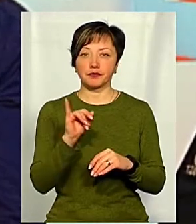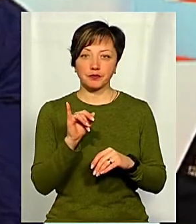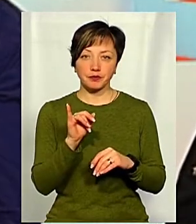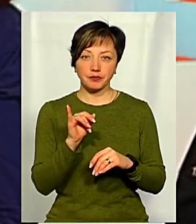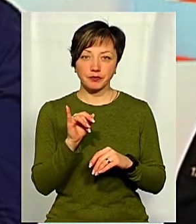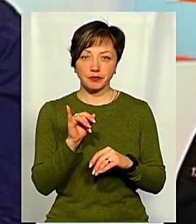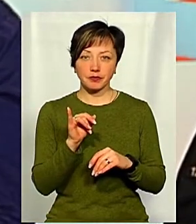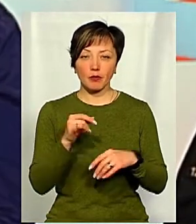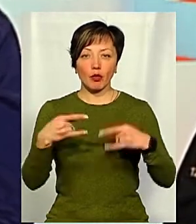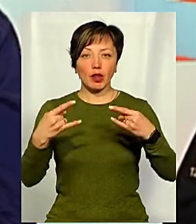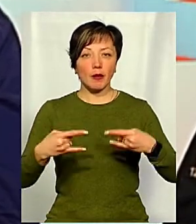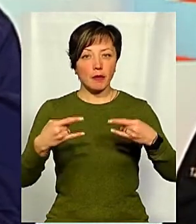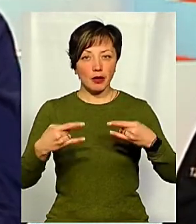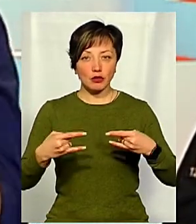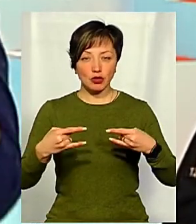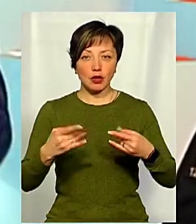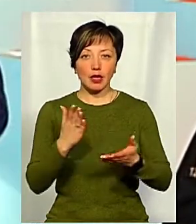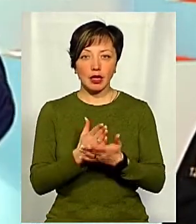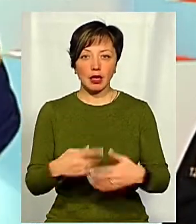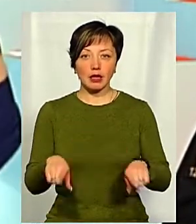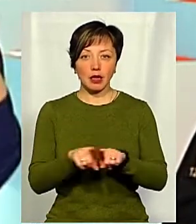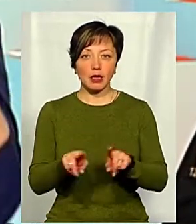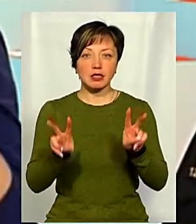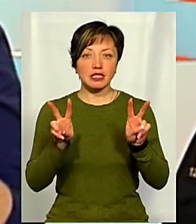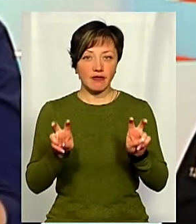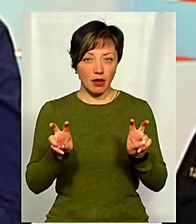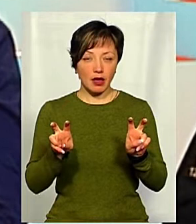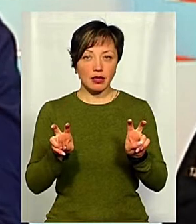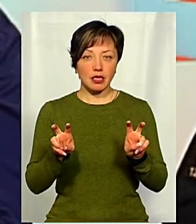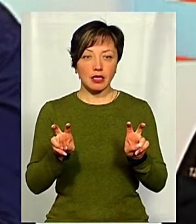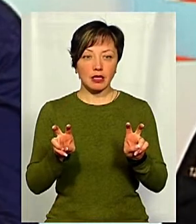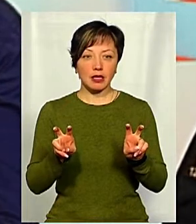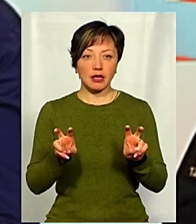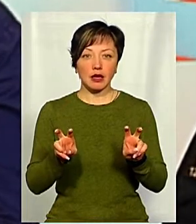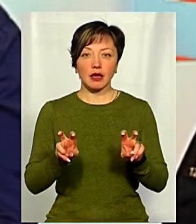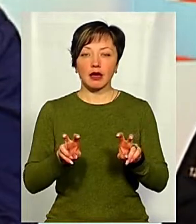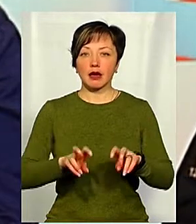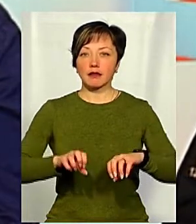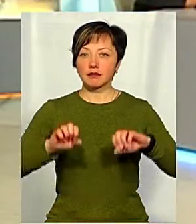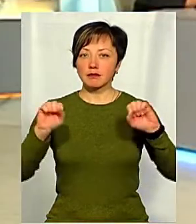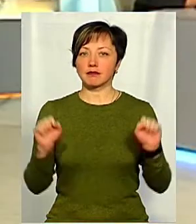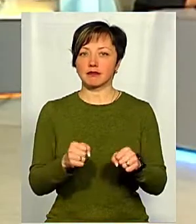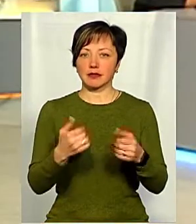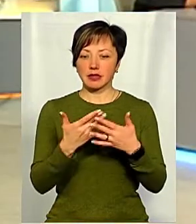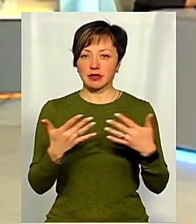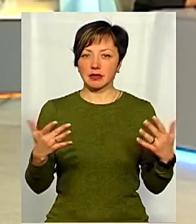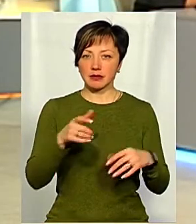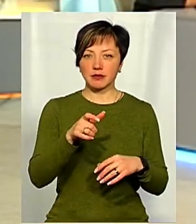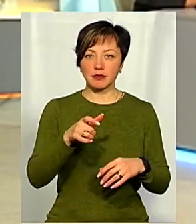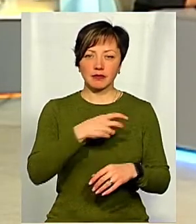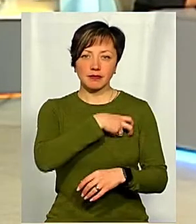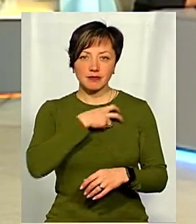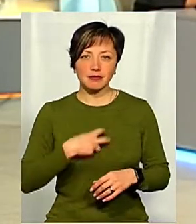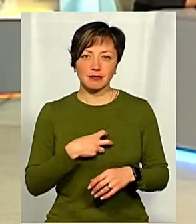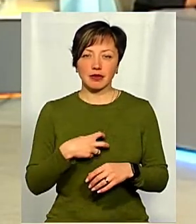по телебаченню є так звані стрімери, які роблять різного роду селфі на